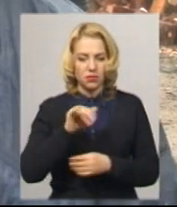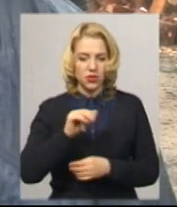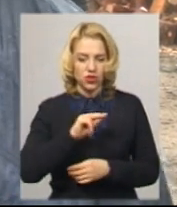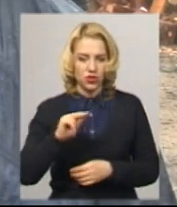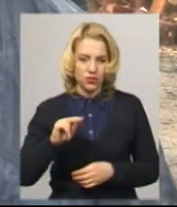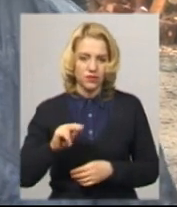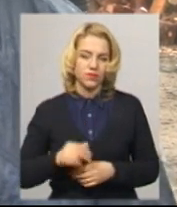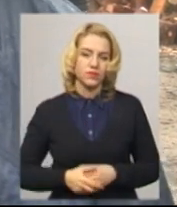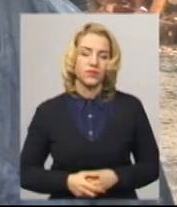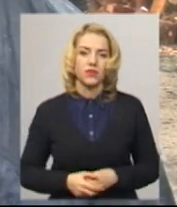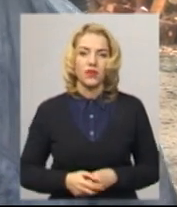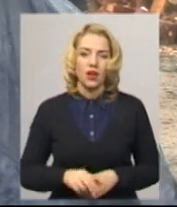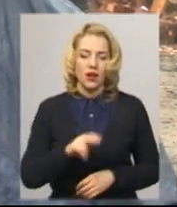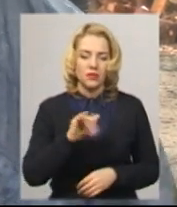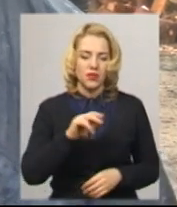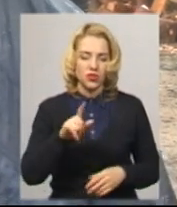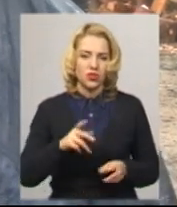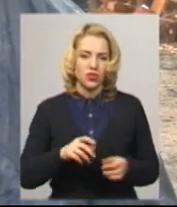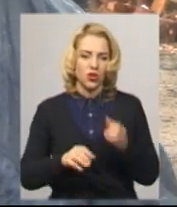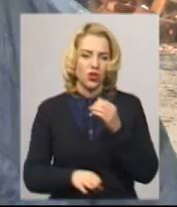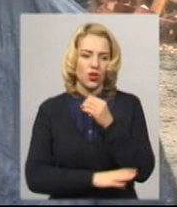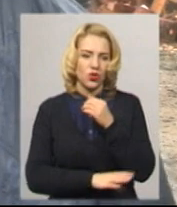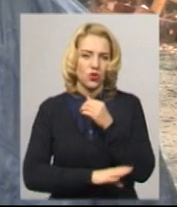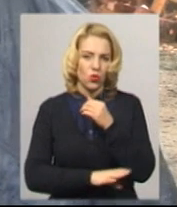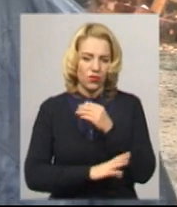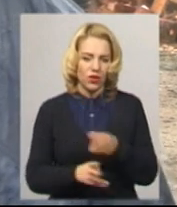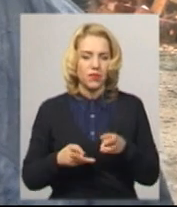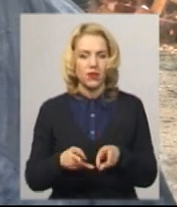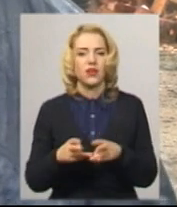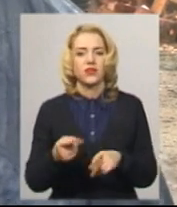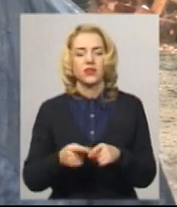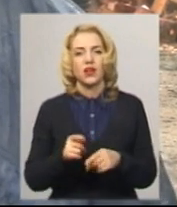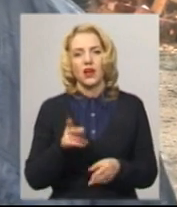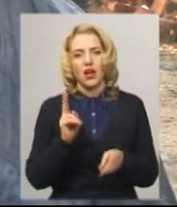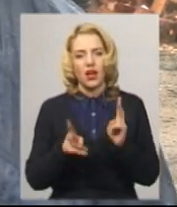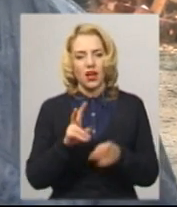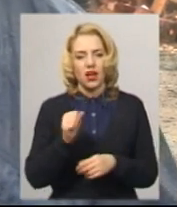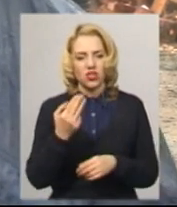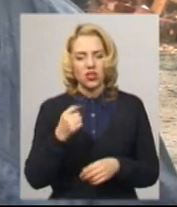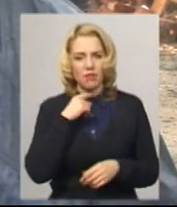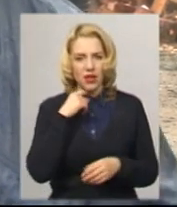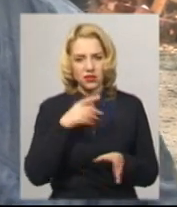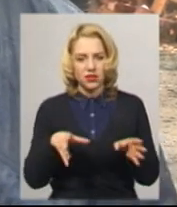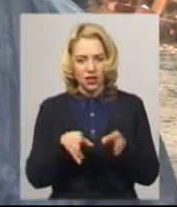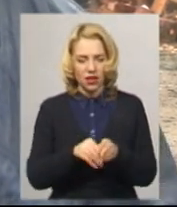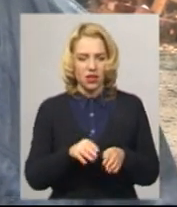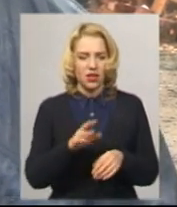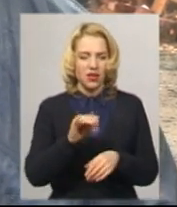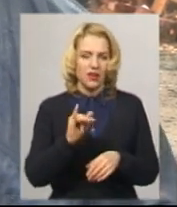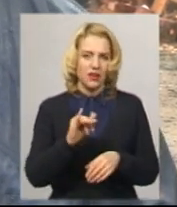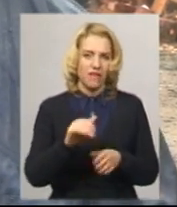дерев'яним опаленням, варимо каші з м'ясною продукцією, костний фарш, голови,